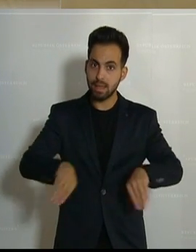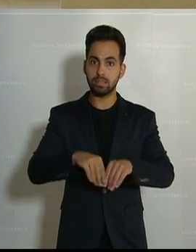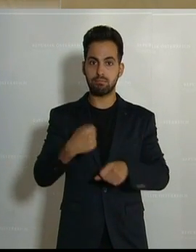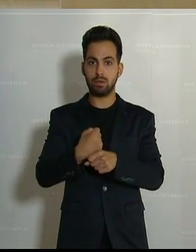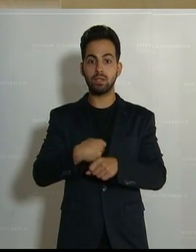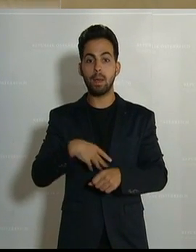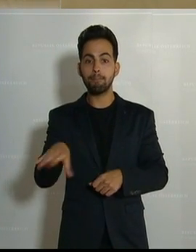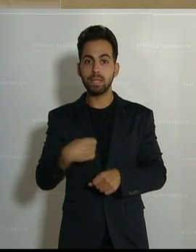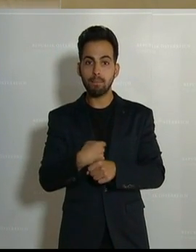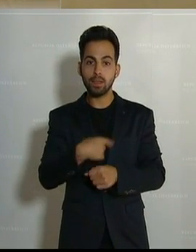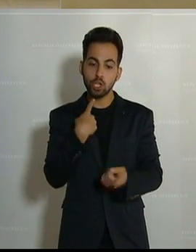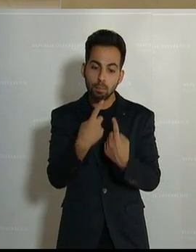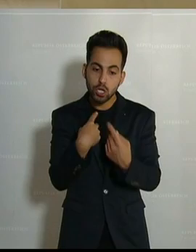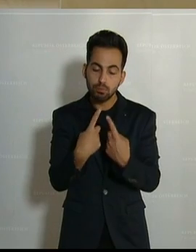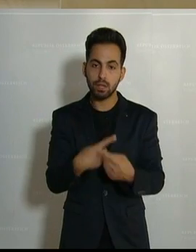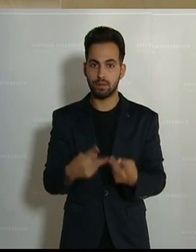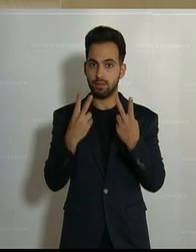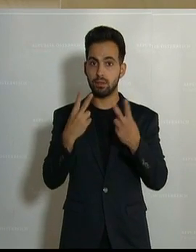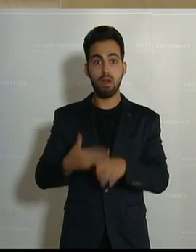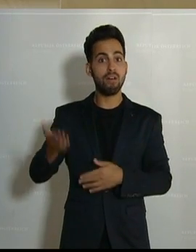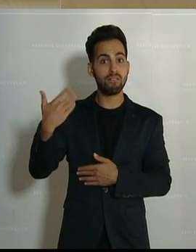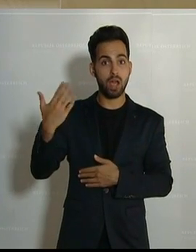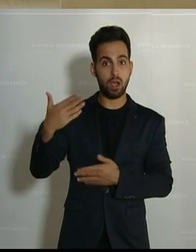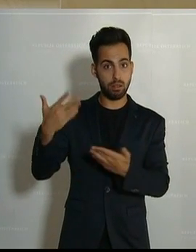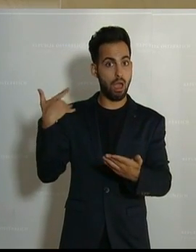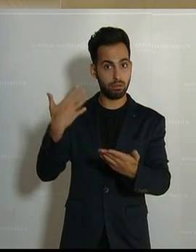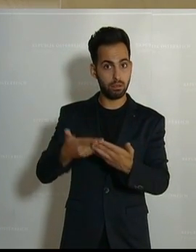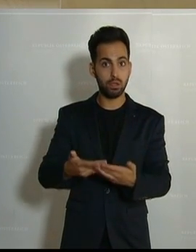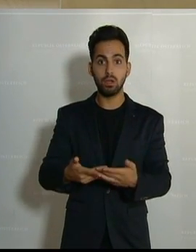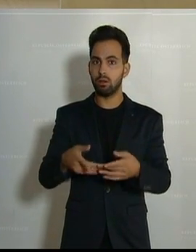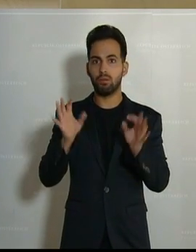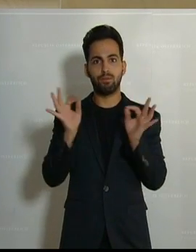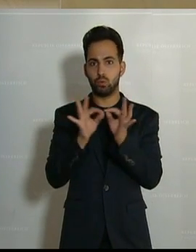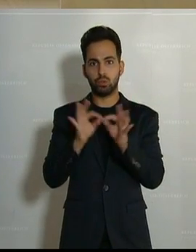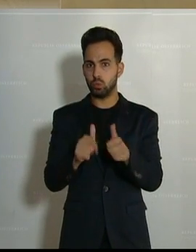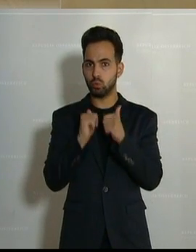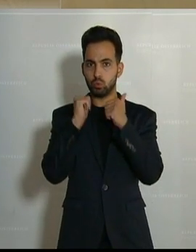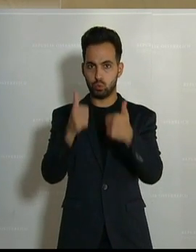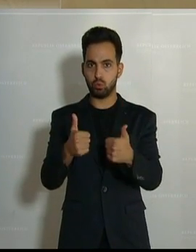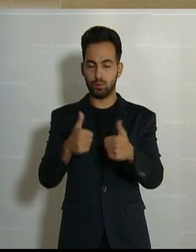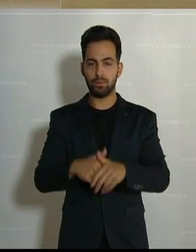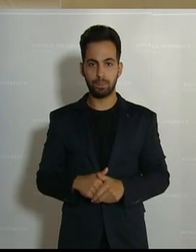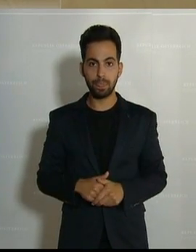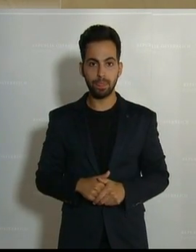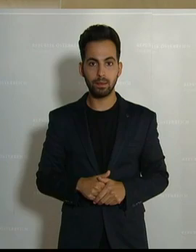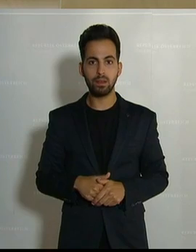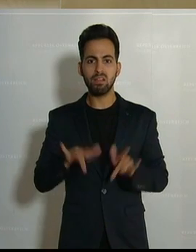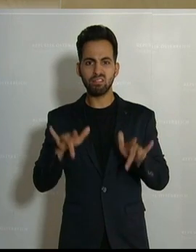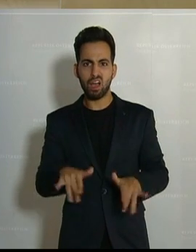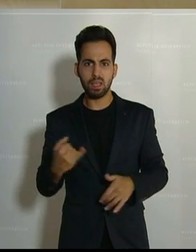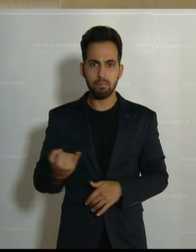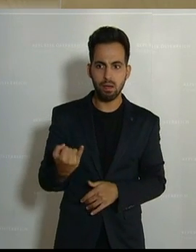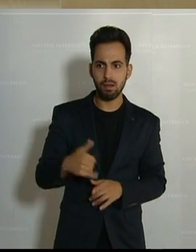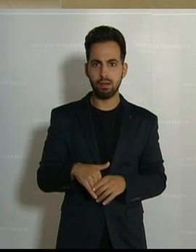sprechen mit unseren Mitarbeiterinnen und Mitarbeitern und es hat in der Vergangenheit gezeigt, dass es so gut auch funktioniert. Einen ständigen Zwist